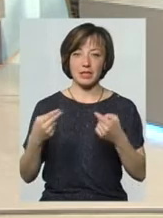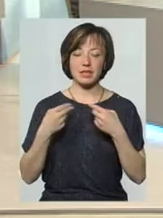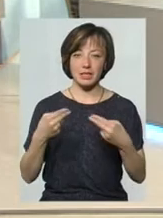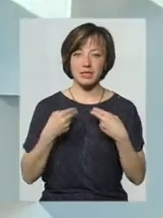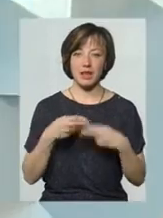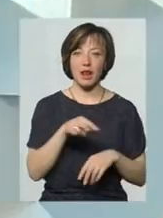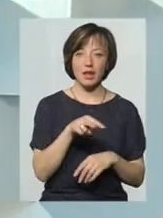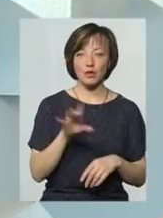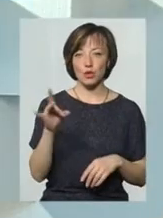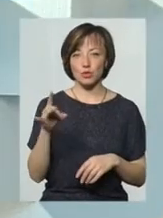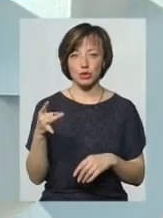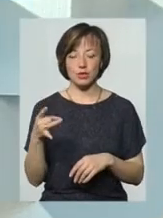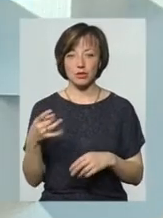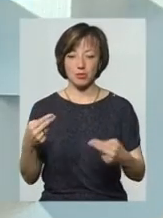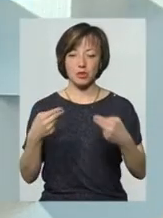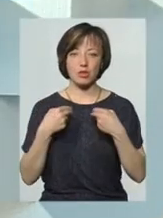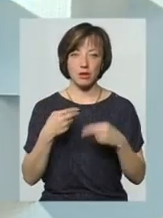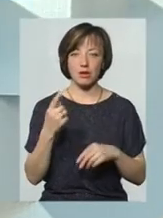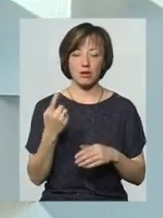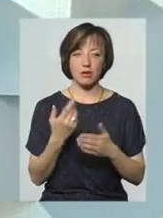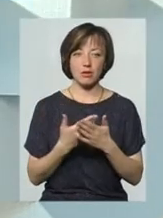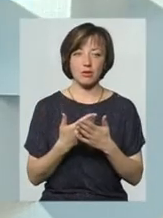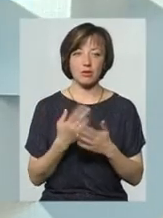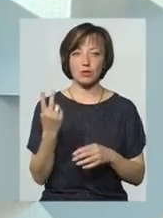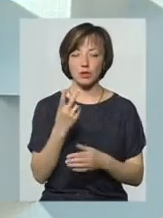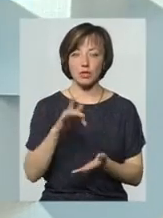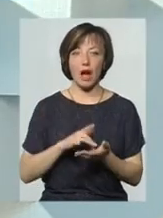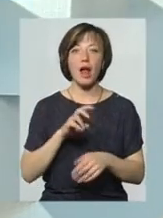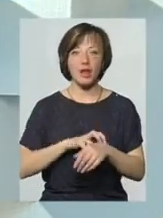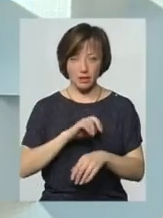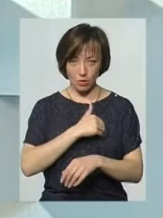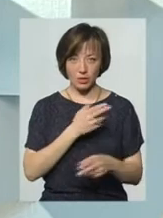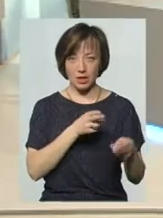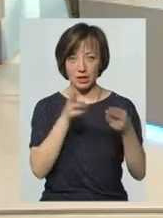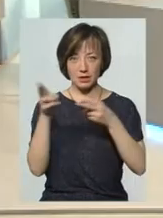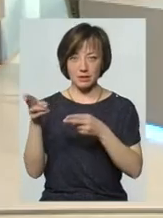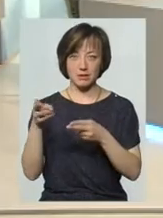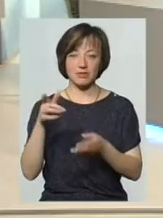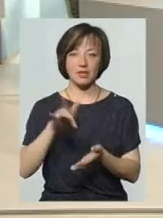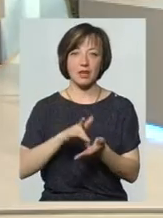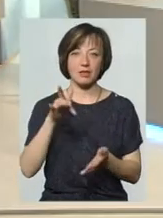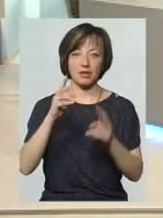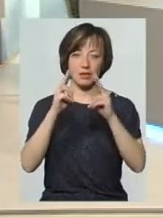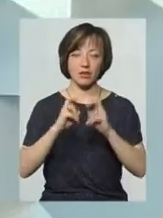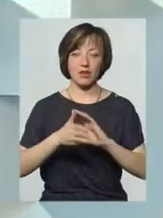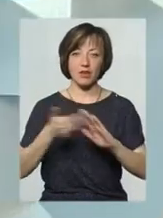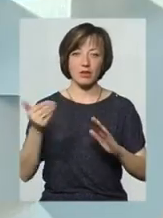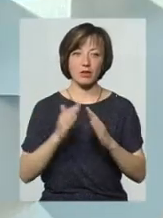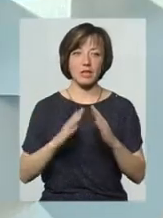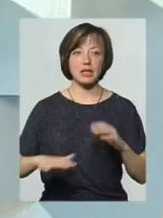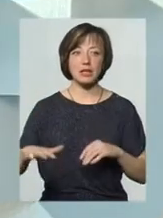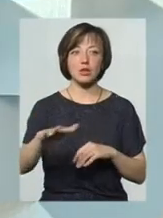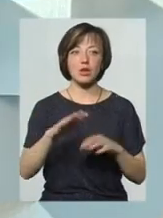Лєзнєво чи з Ружичною їздили в другий центр. А лікарі захочуть їхати з Лєзнєво в центр? Ну,